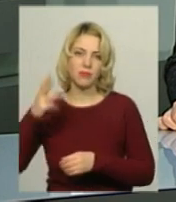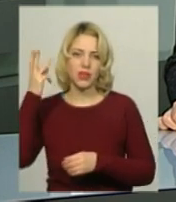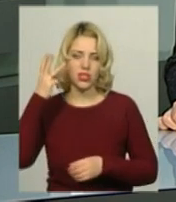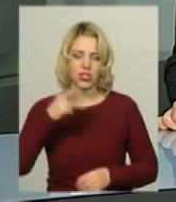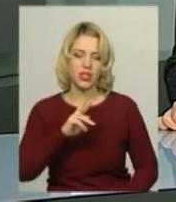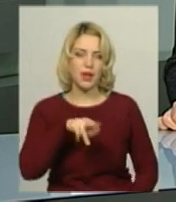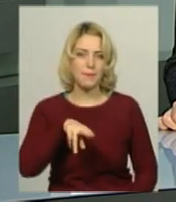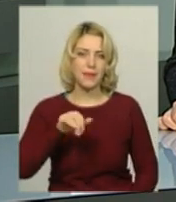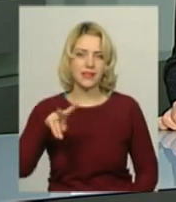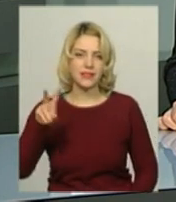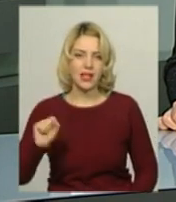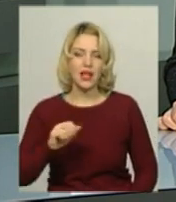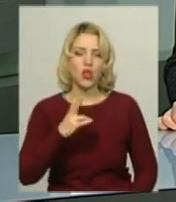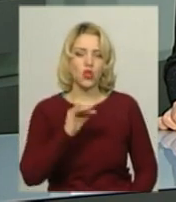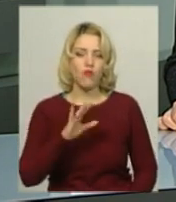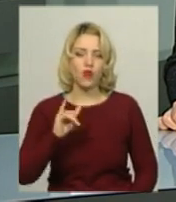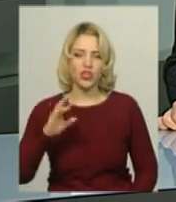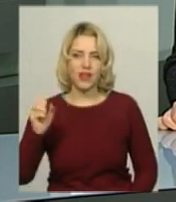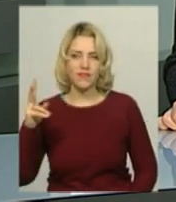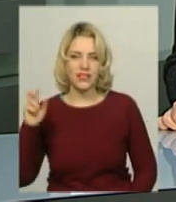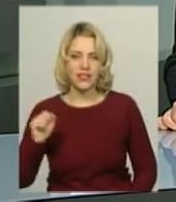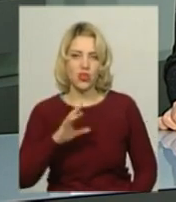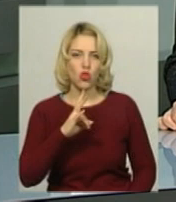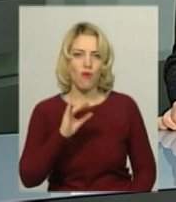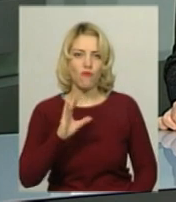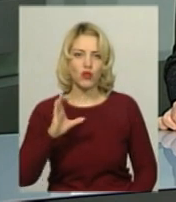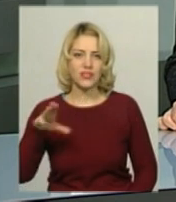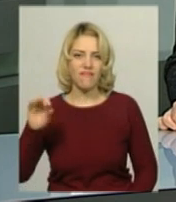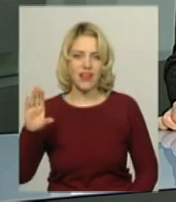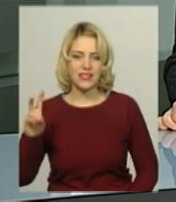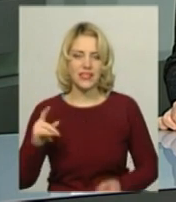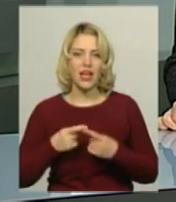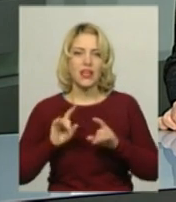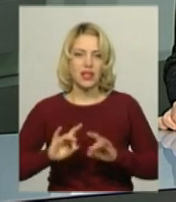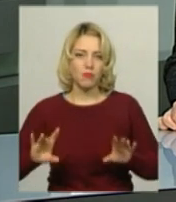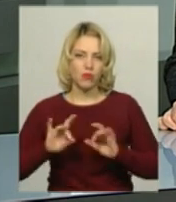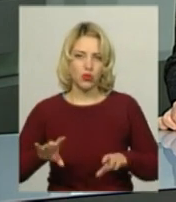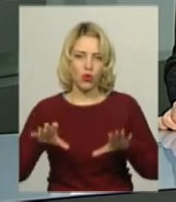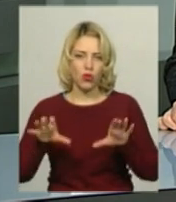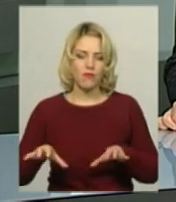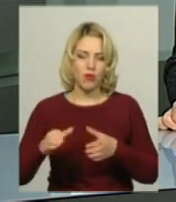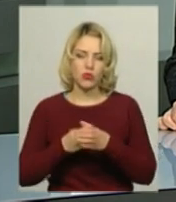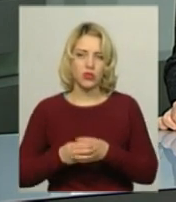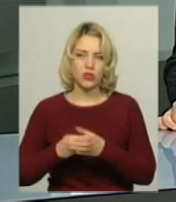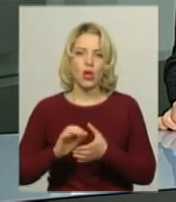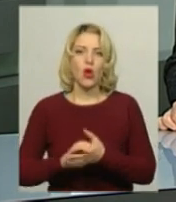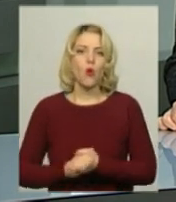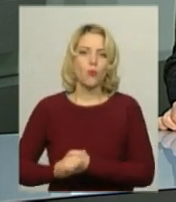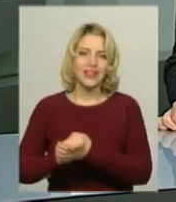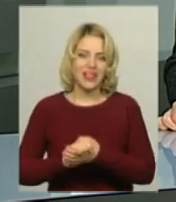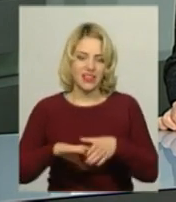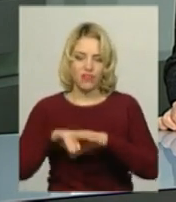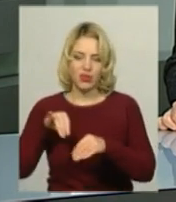Ямпільський, Улашанівський та Новоставецький. Як повідомив голова обласного осередку Всеукраїнської громадської організації «Комітет виборців